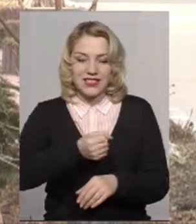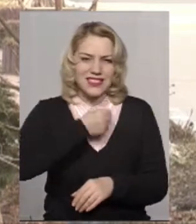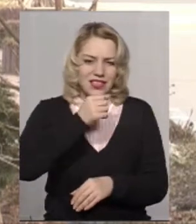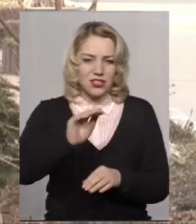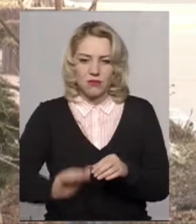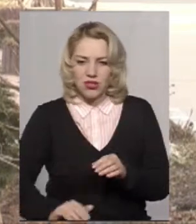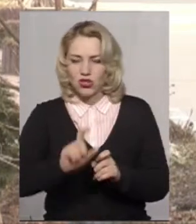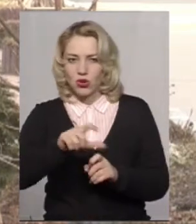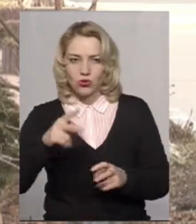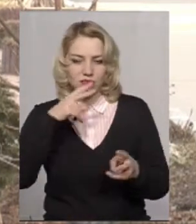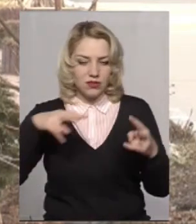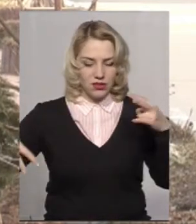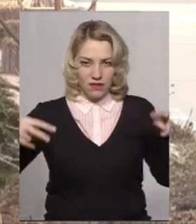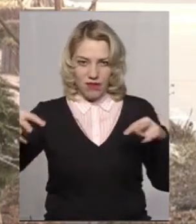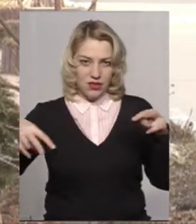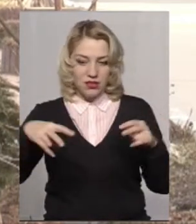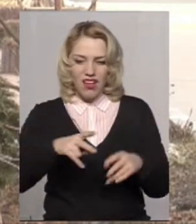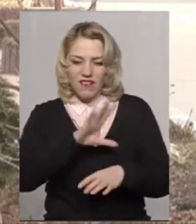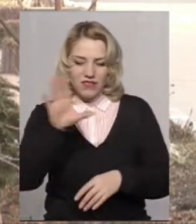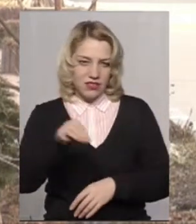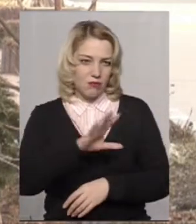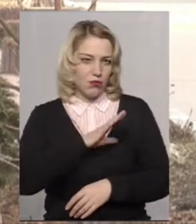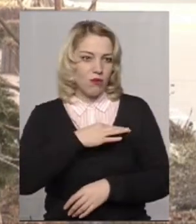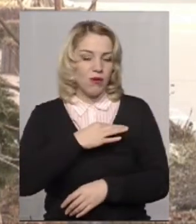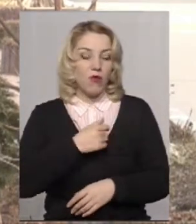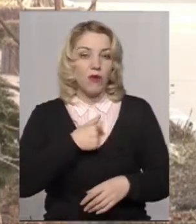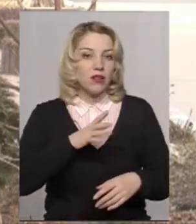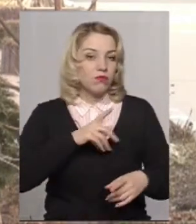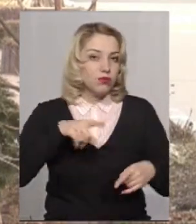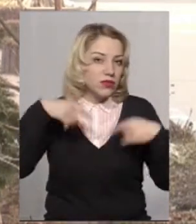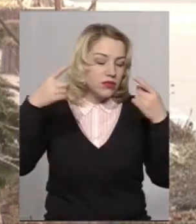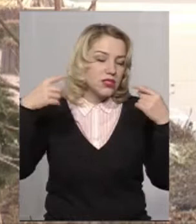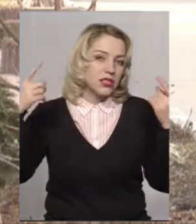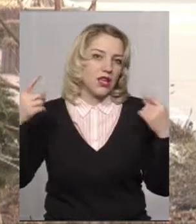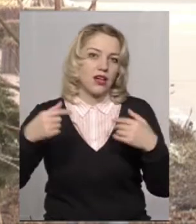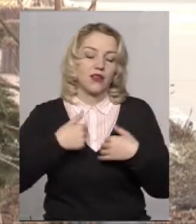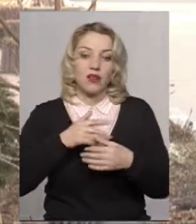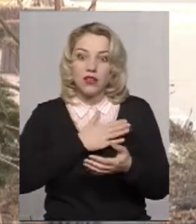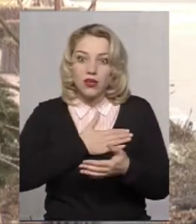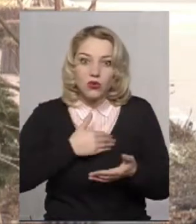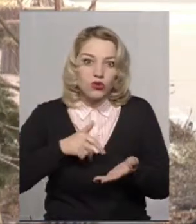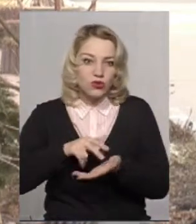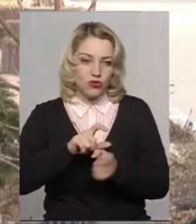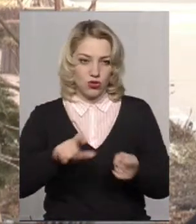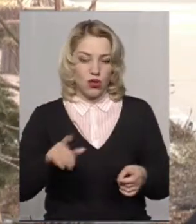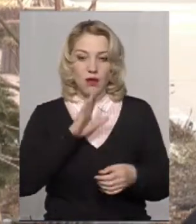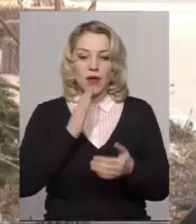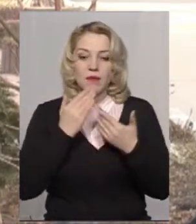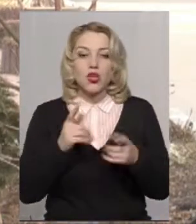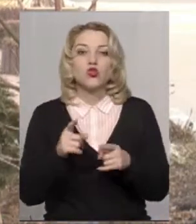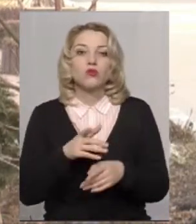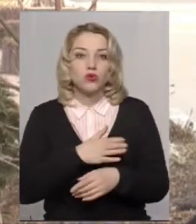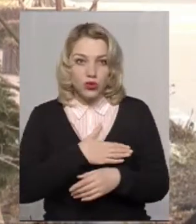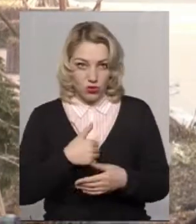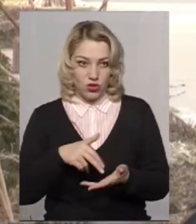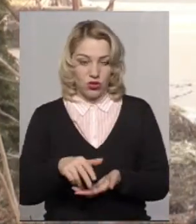менші люди проходили, але абсолютно всім було байдже. У мене були істерики, в плані того, що я не піду в школу, мама говорить, чого? Типу, чого ти не йдеш? А